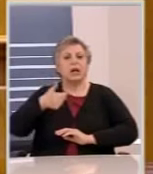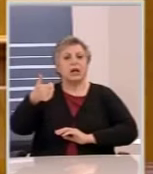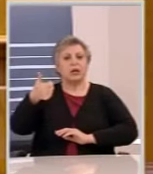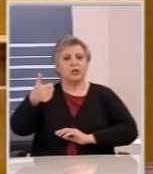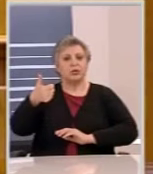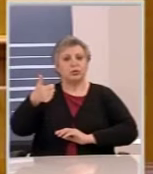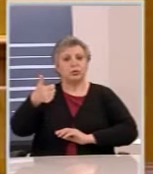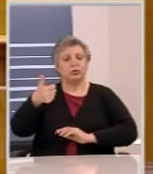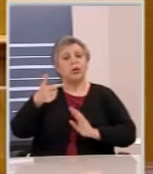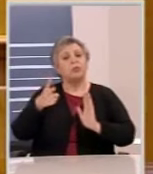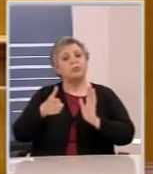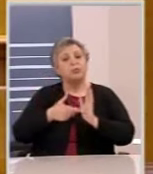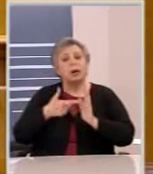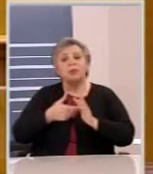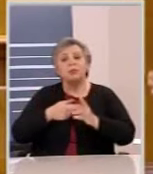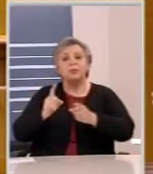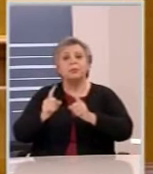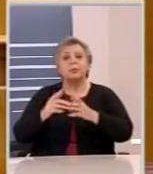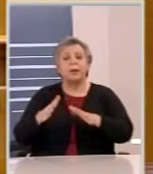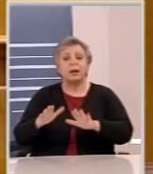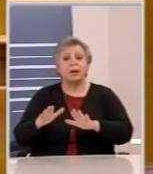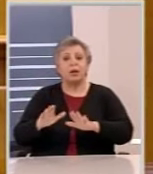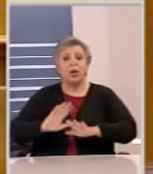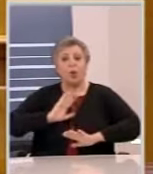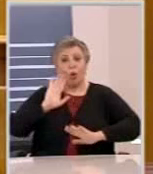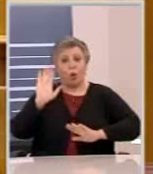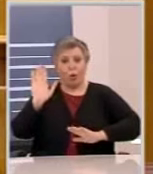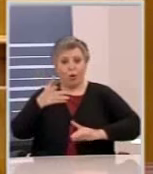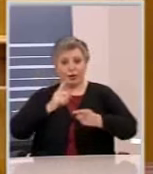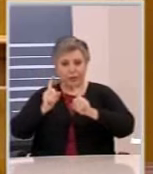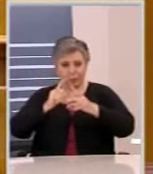κλείσαμε, βατερλώ γιατί κλείσατε.